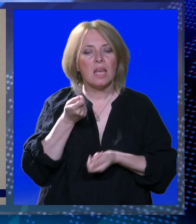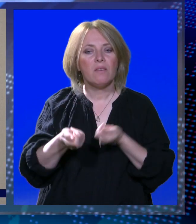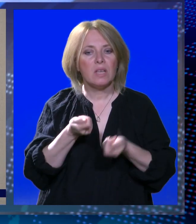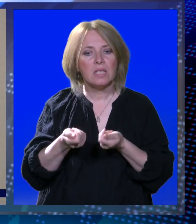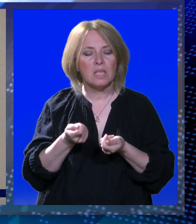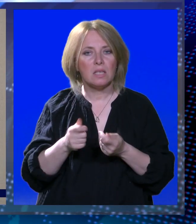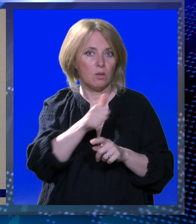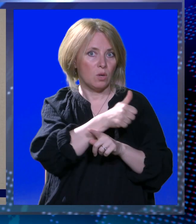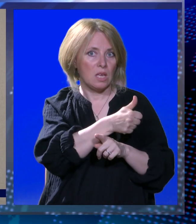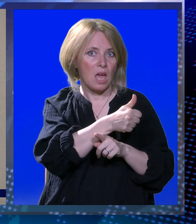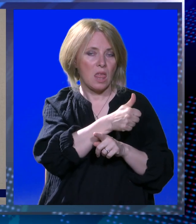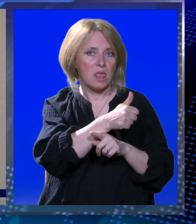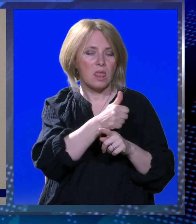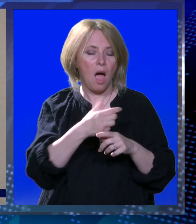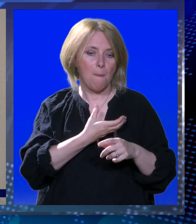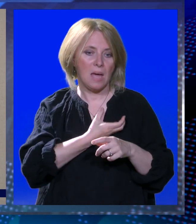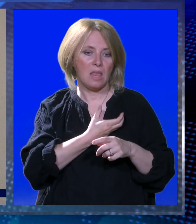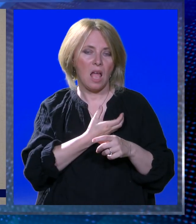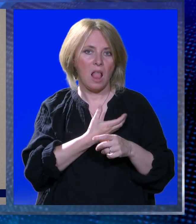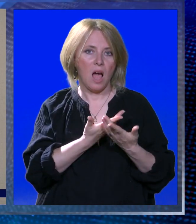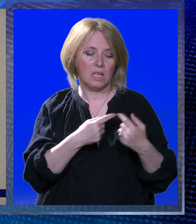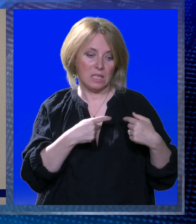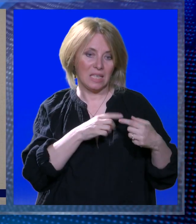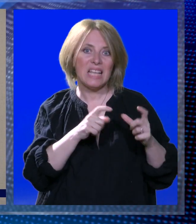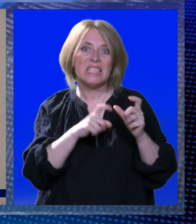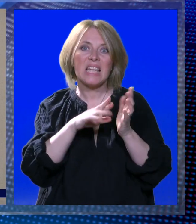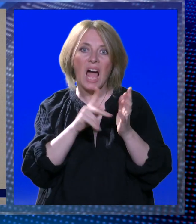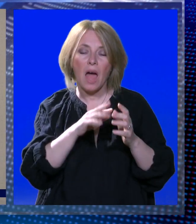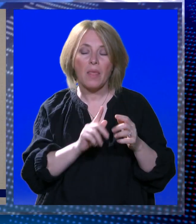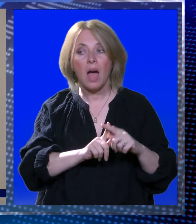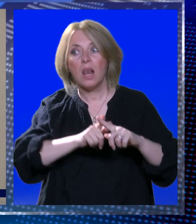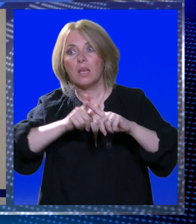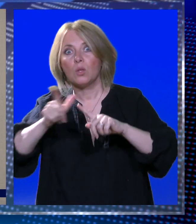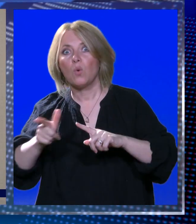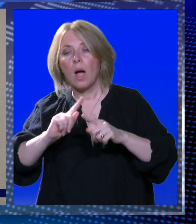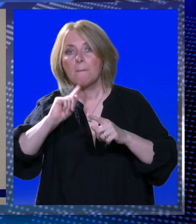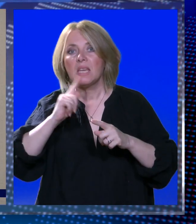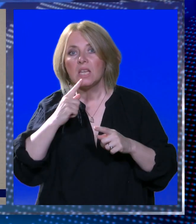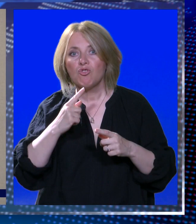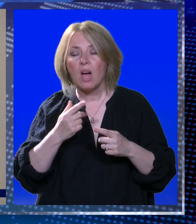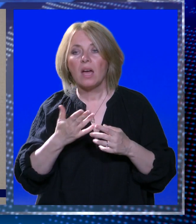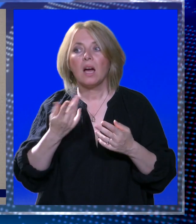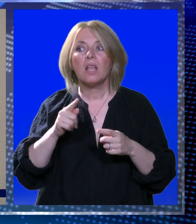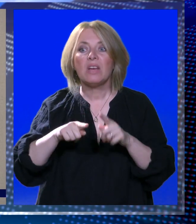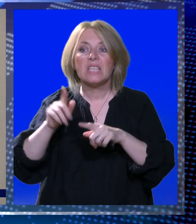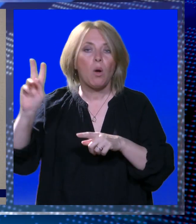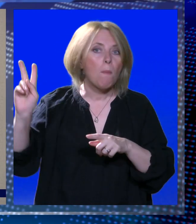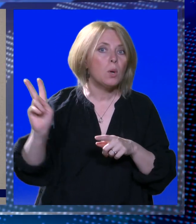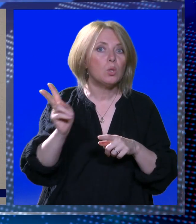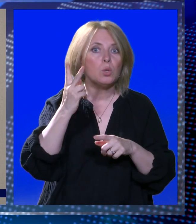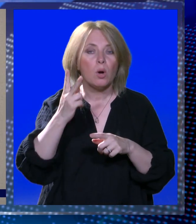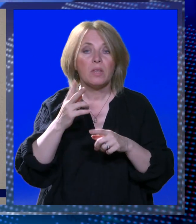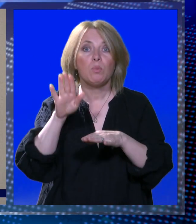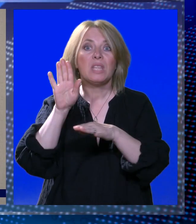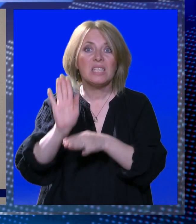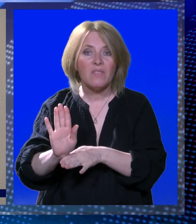dalje i tako dalje. To je jedna medalja priče, ali druga medalja dolazi u onom trenutku kada vas netko zove